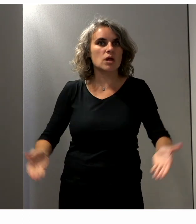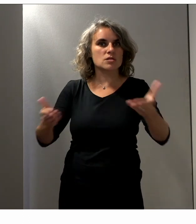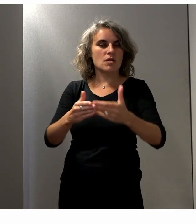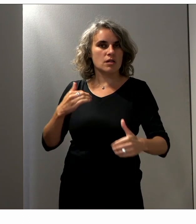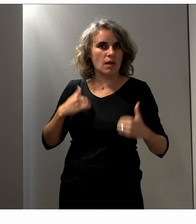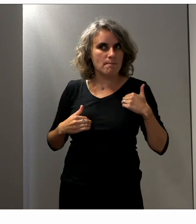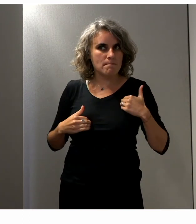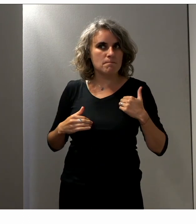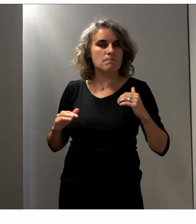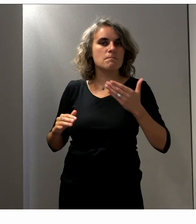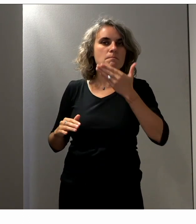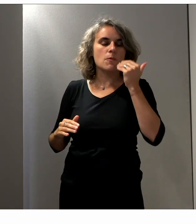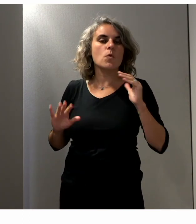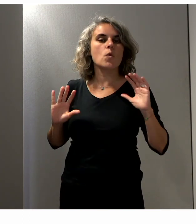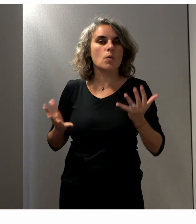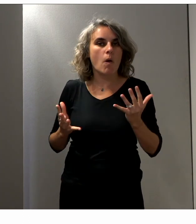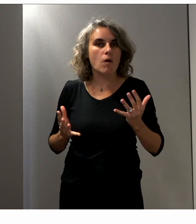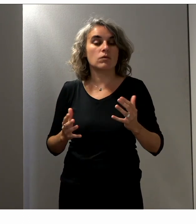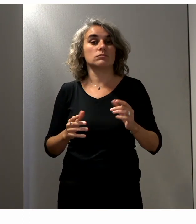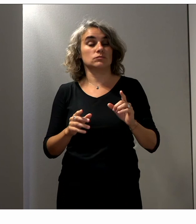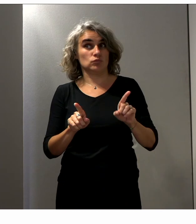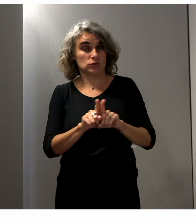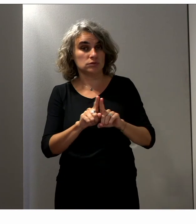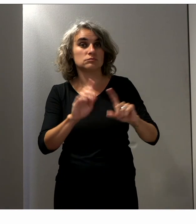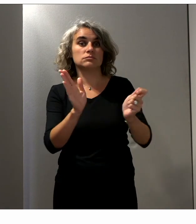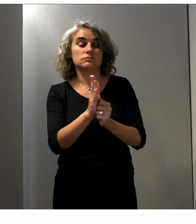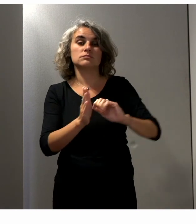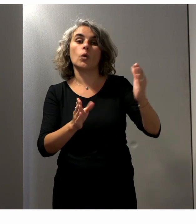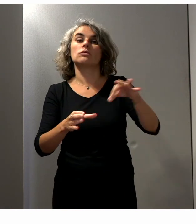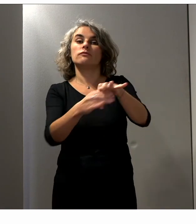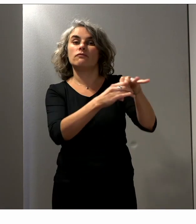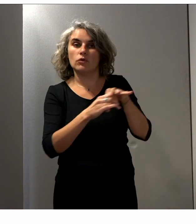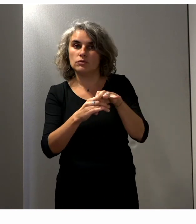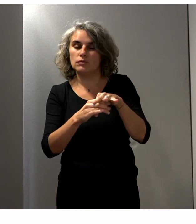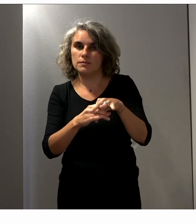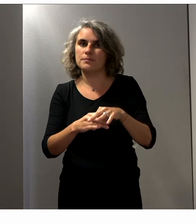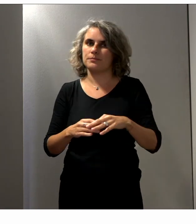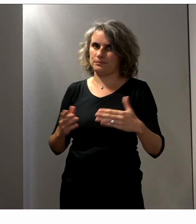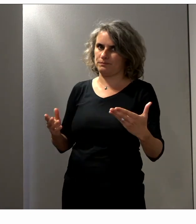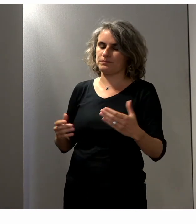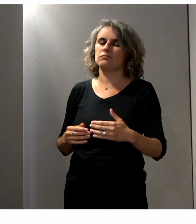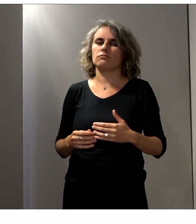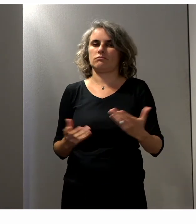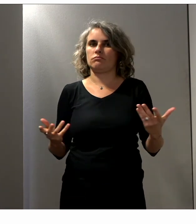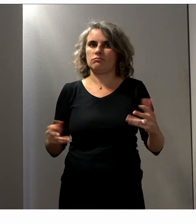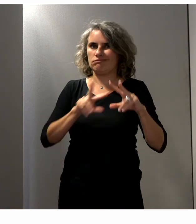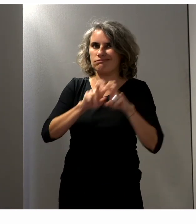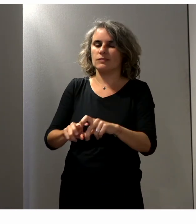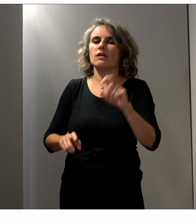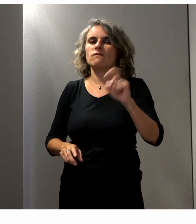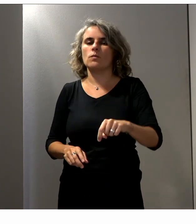de handicap, y compris lors des autres consultations électorales. Je trouvais intéressant,